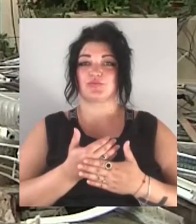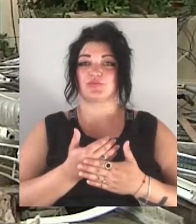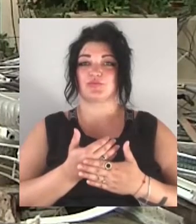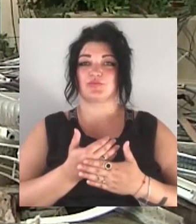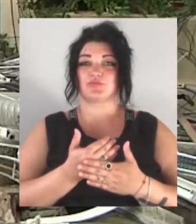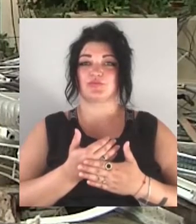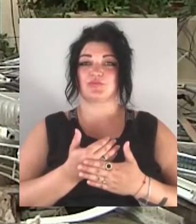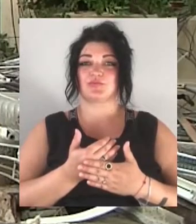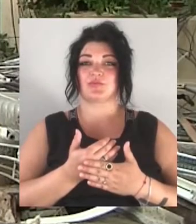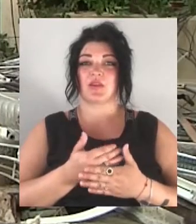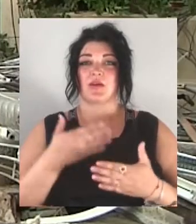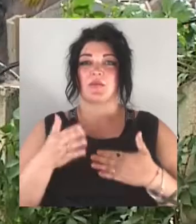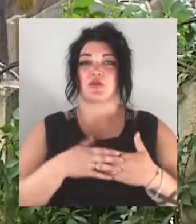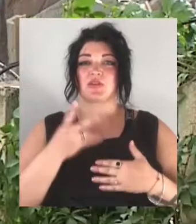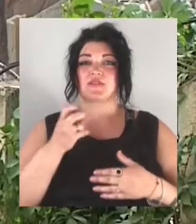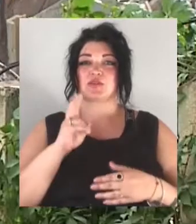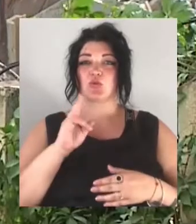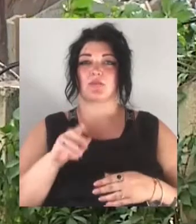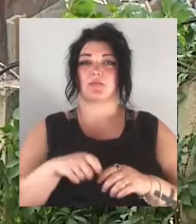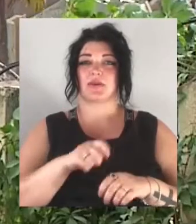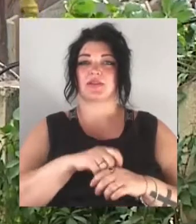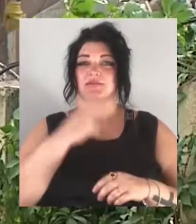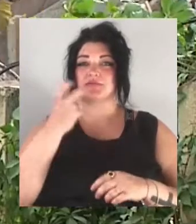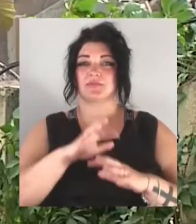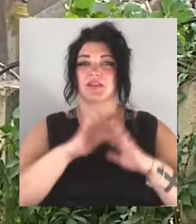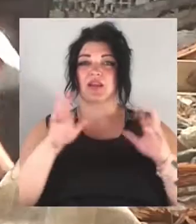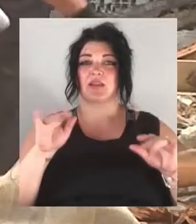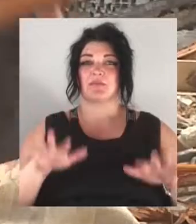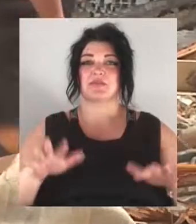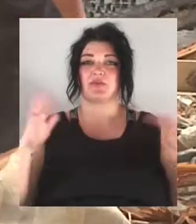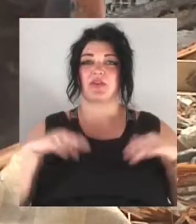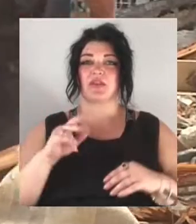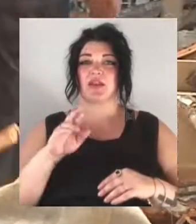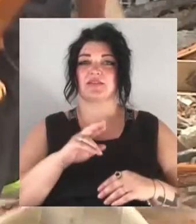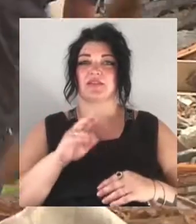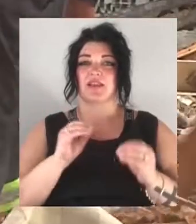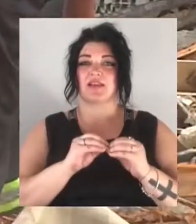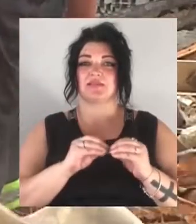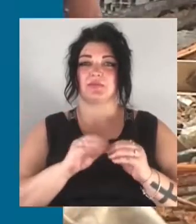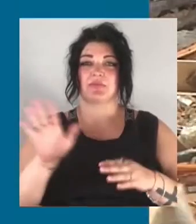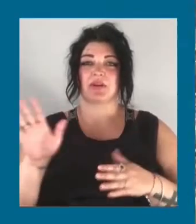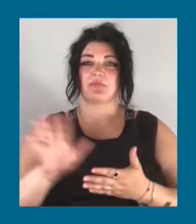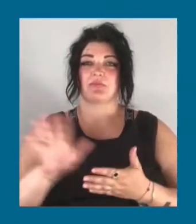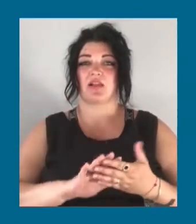Майже 200 кубометрів сміття на місці обвалу на Ясній-10 прибрали рятувальники.